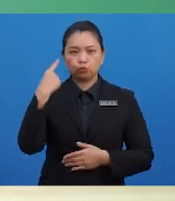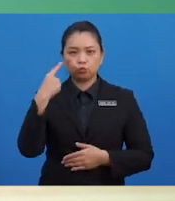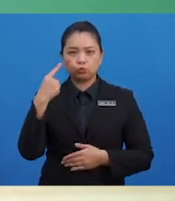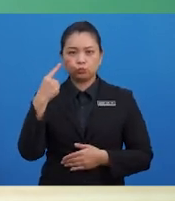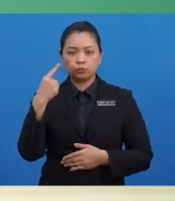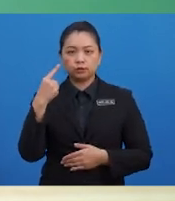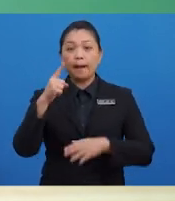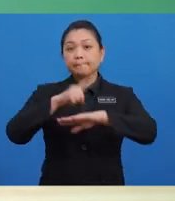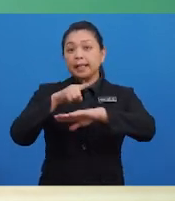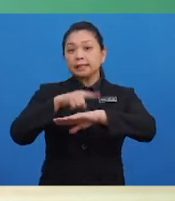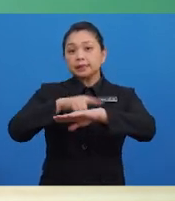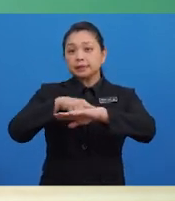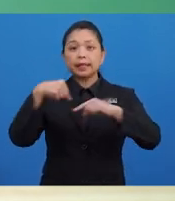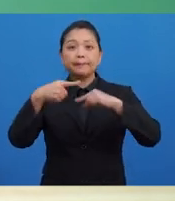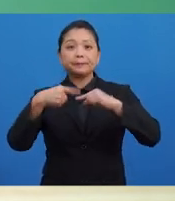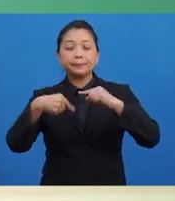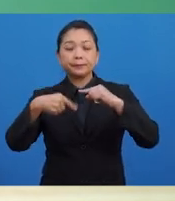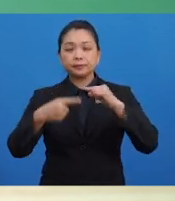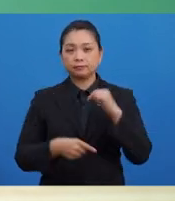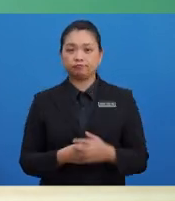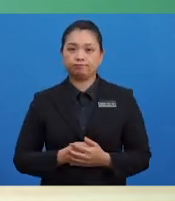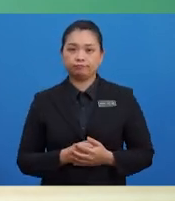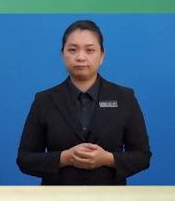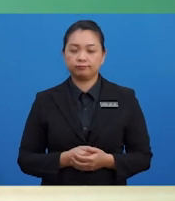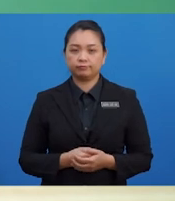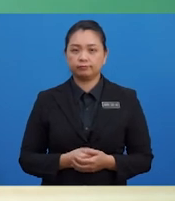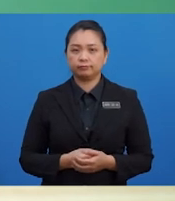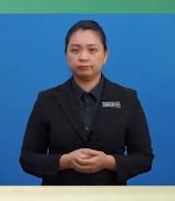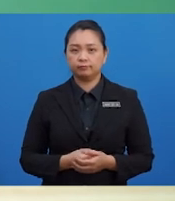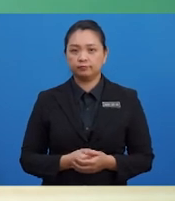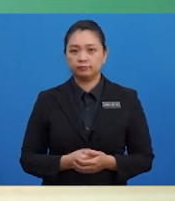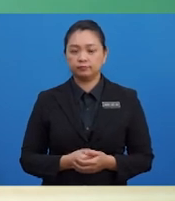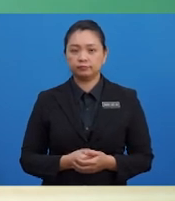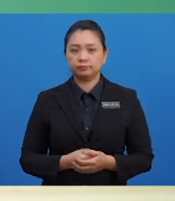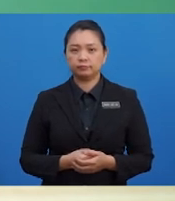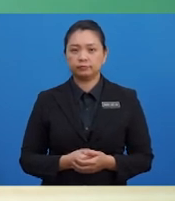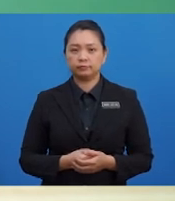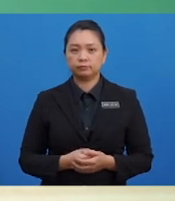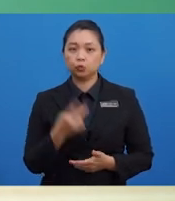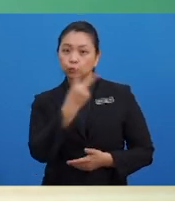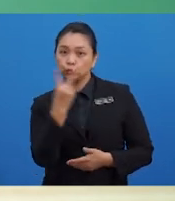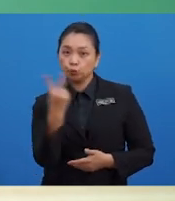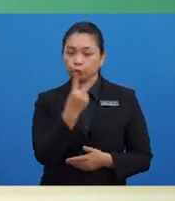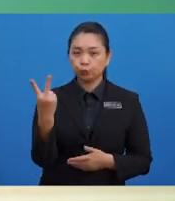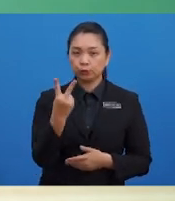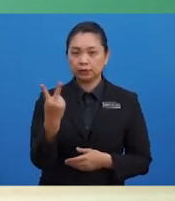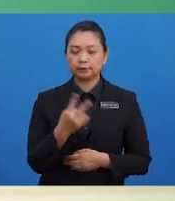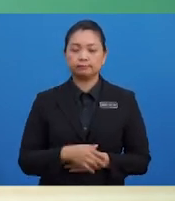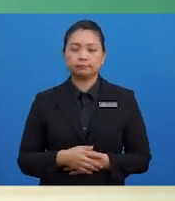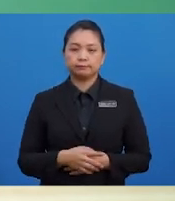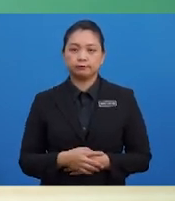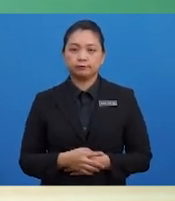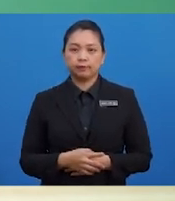imbangan iaitu Disember 31 di kedua-dua belah debit dan